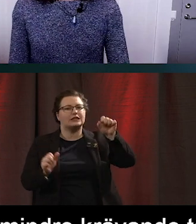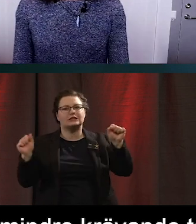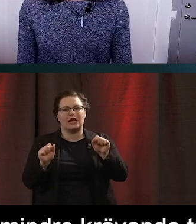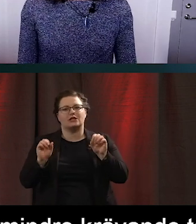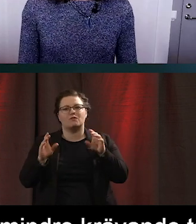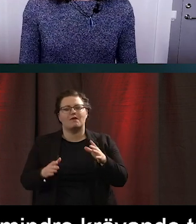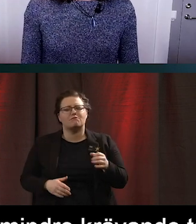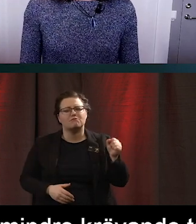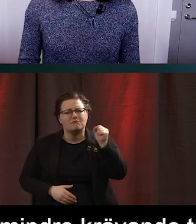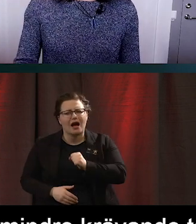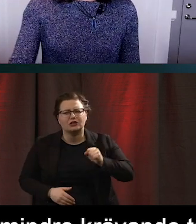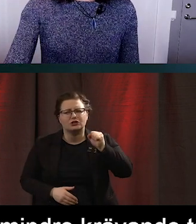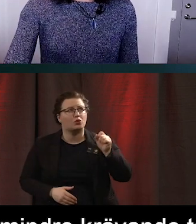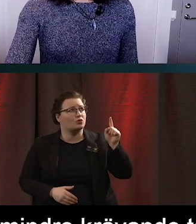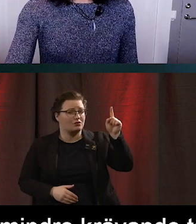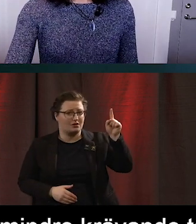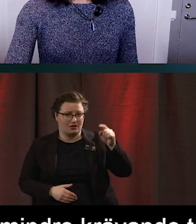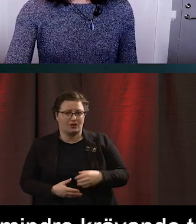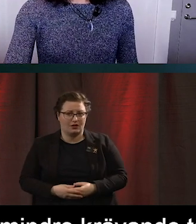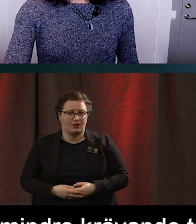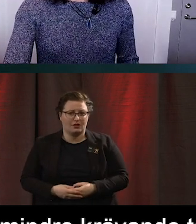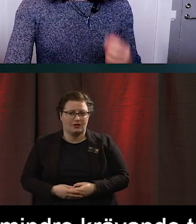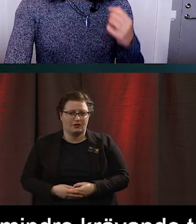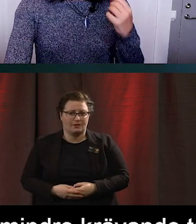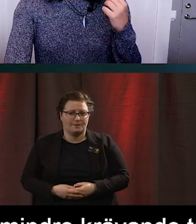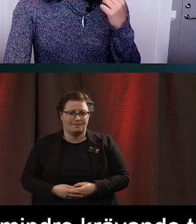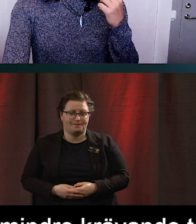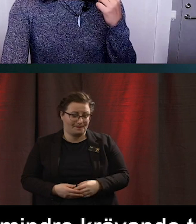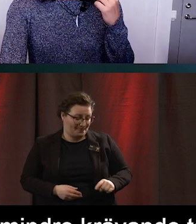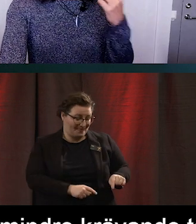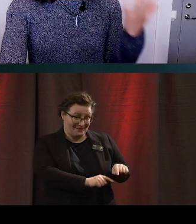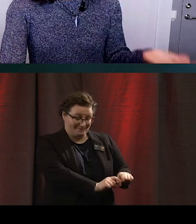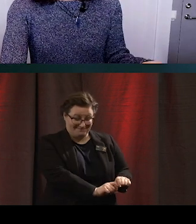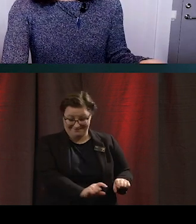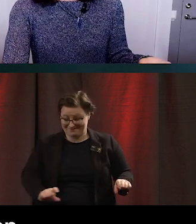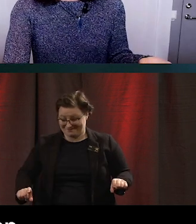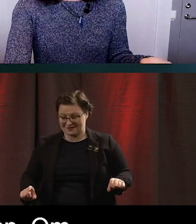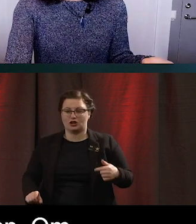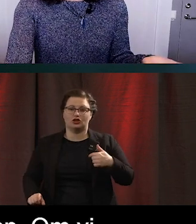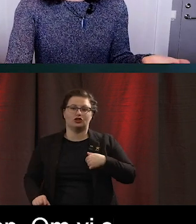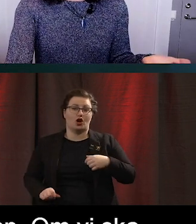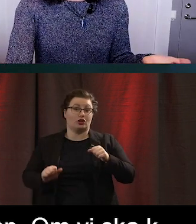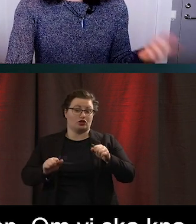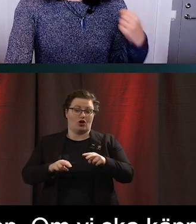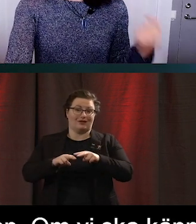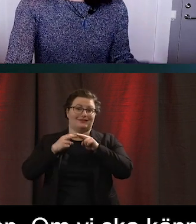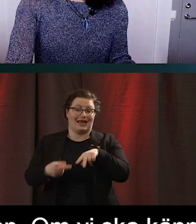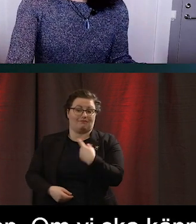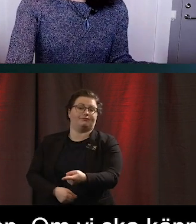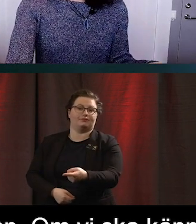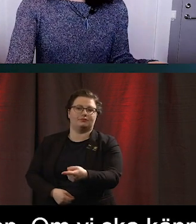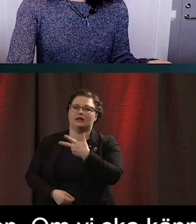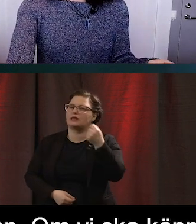roll i de övre delarna av den här skalan. När vi ska känna igen saker, då går det